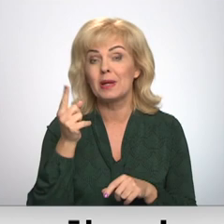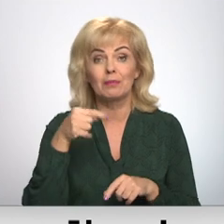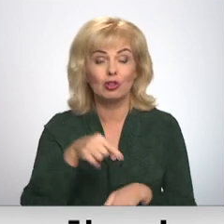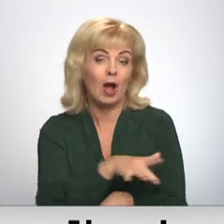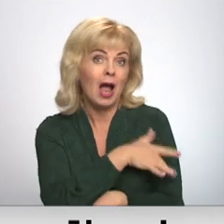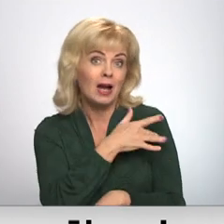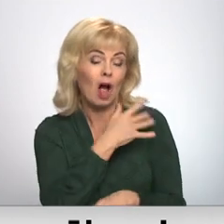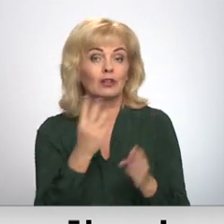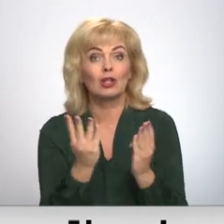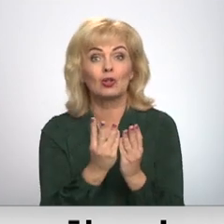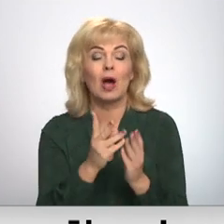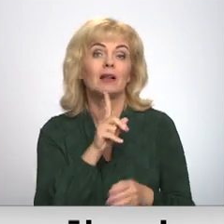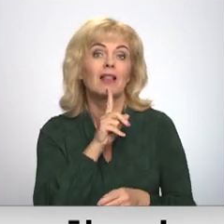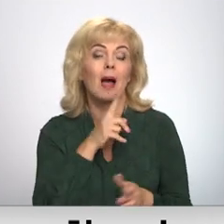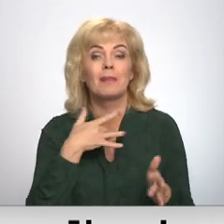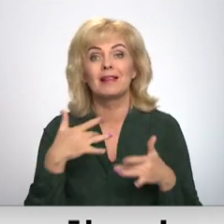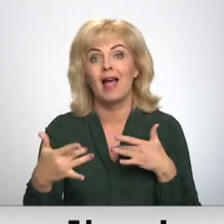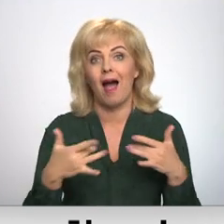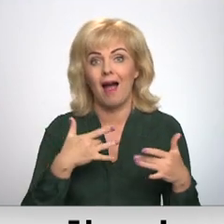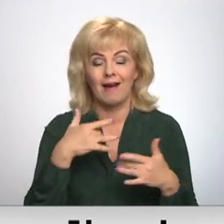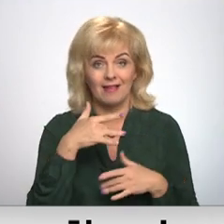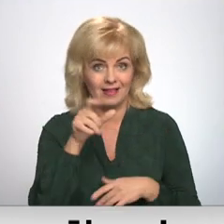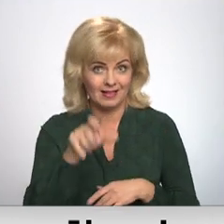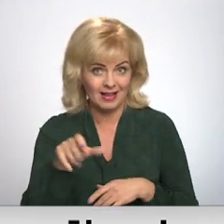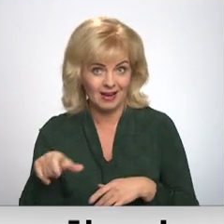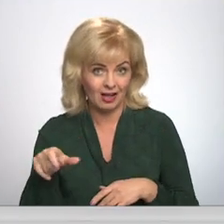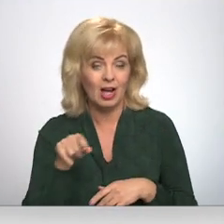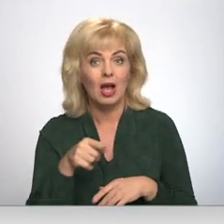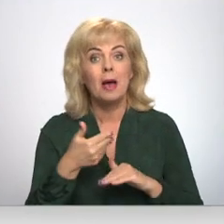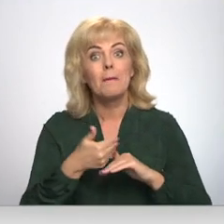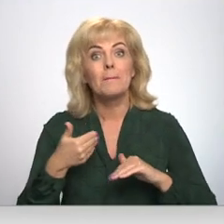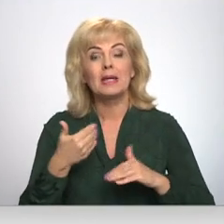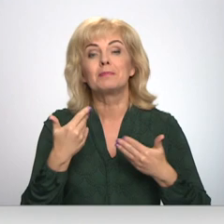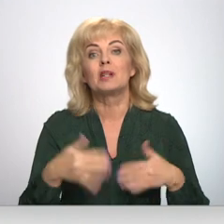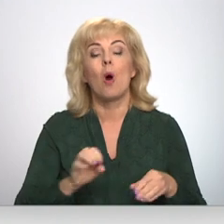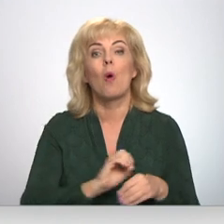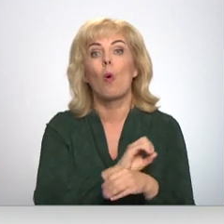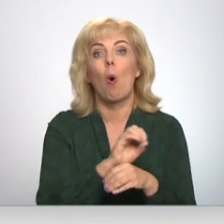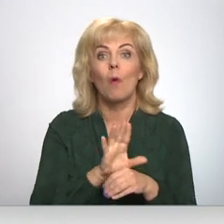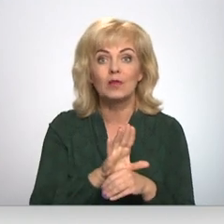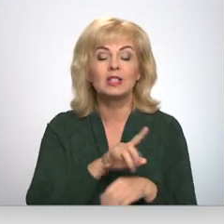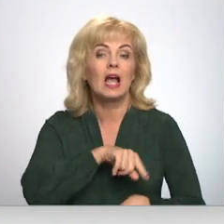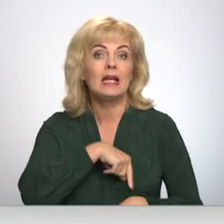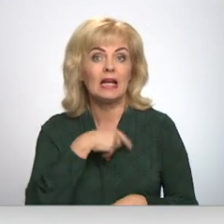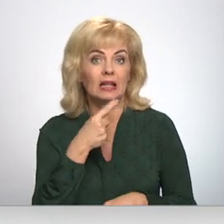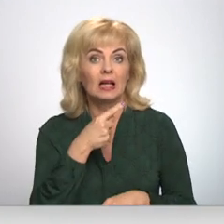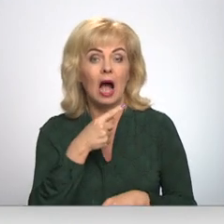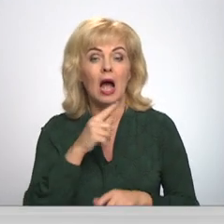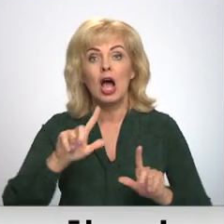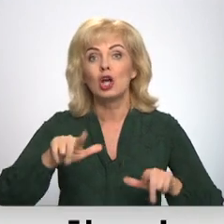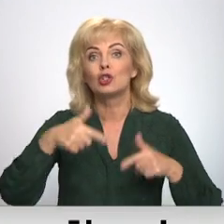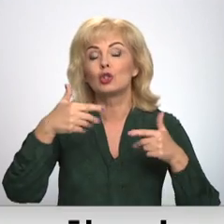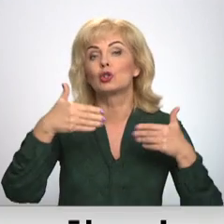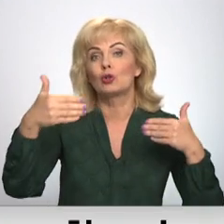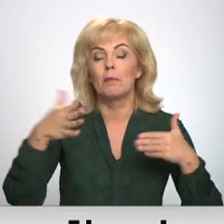kāpos skatuves, bija liepājas teātra aktieri. Šis vēl bija pirms Covid laika vērts. Jā, diezgan ilgi sanāts. Mēs pat Zoomā, pirmais Zoom